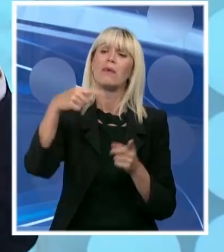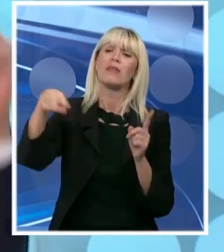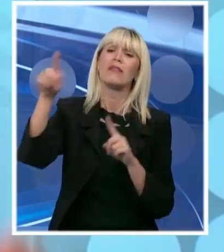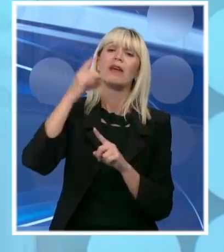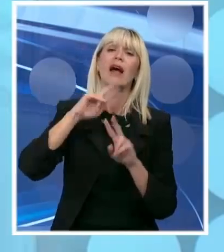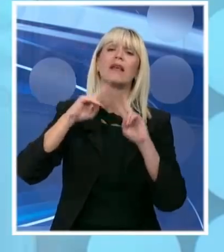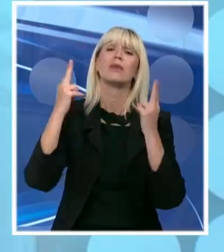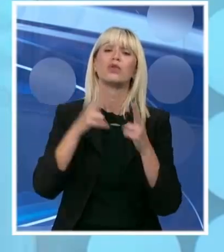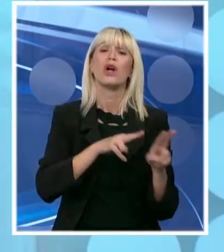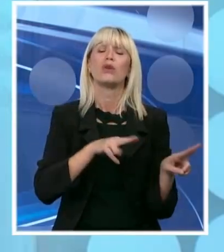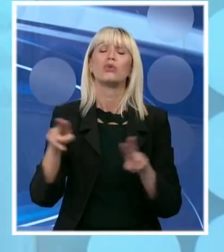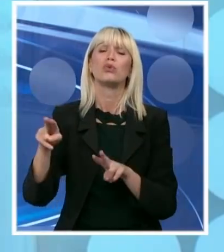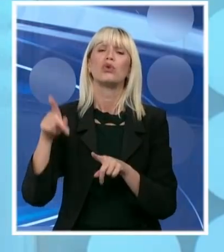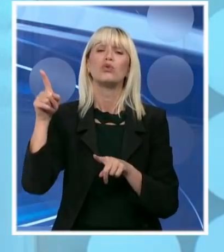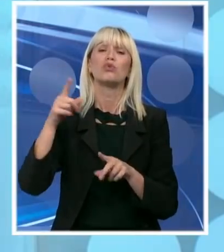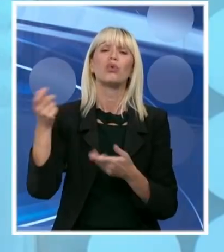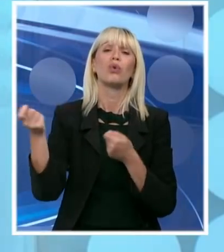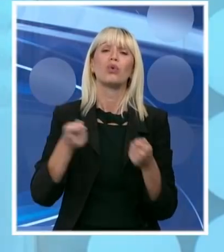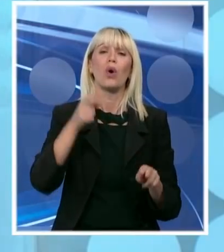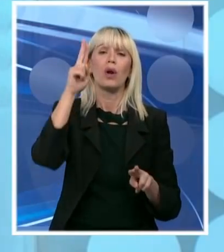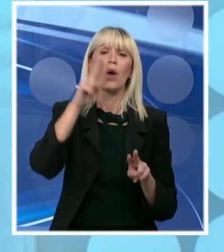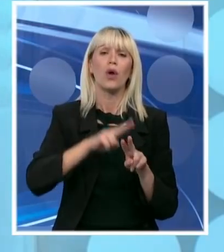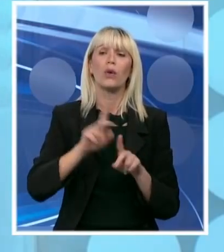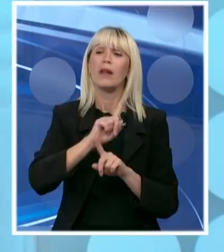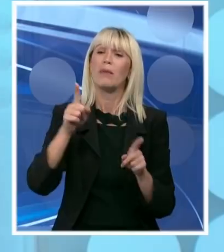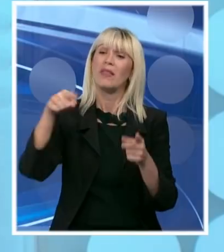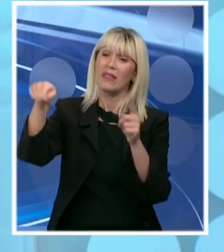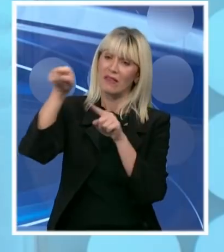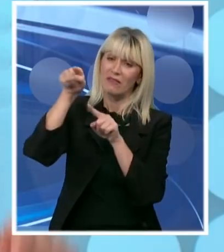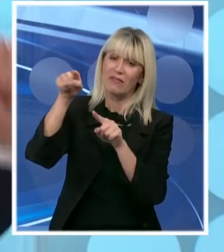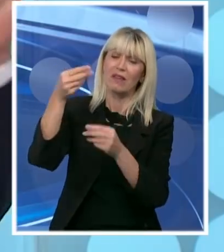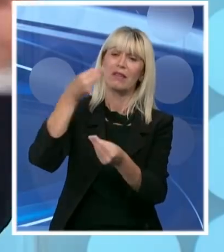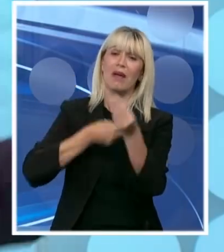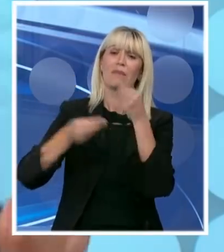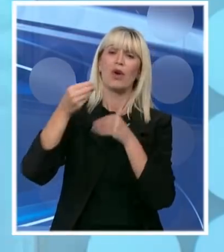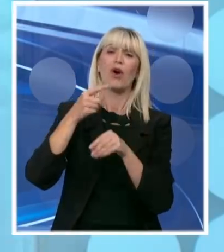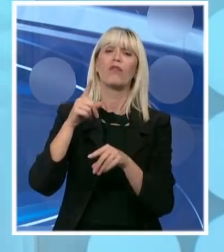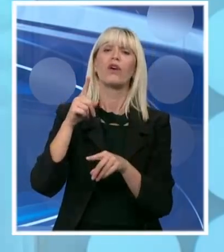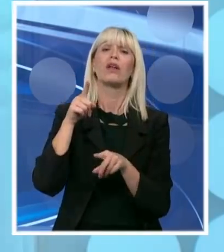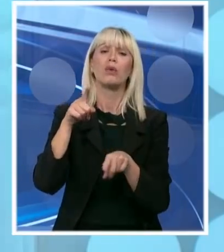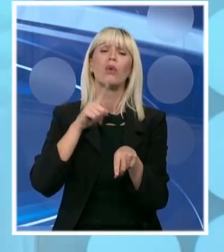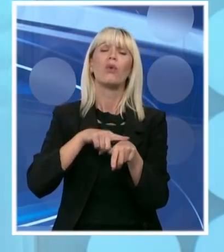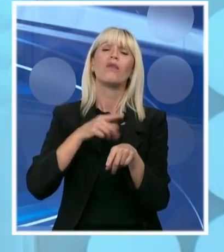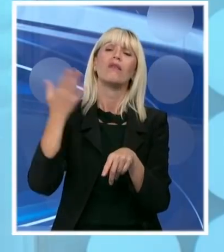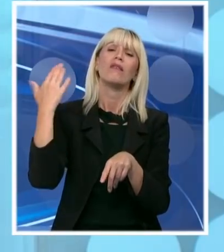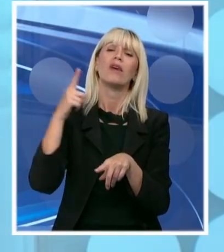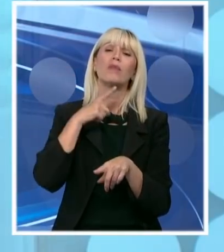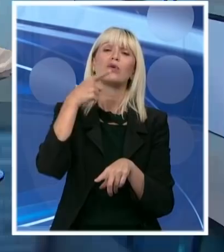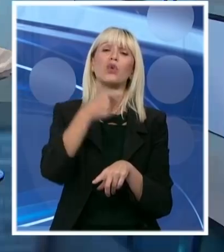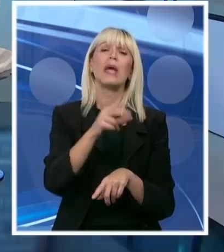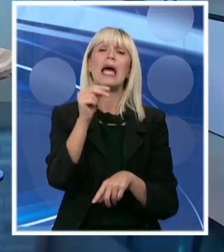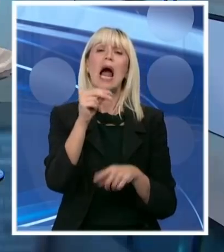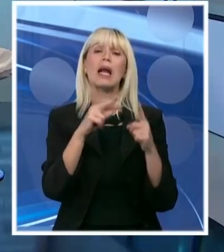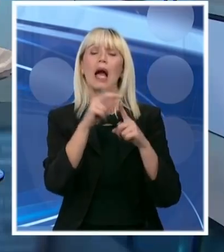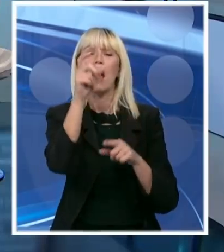govorite o policijskom ponašanju u čije vreme ste ubili Ranjka Paniće. I u čije vreme vam niko nije ušao u Skupštinu. na